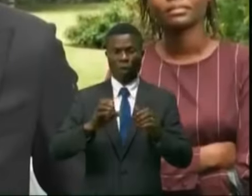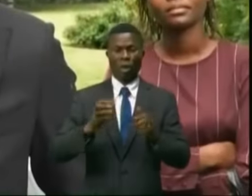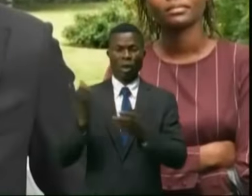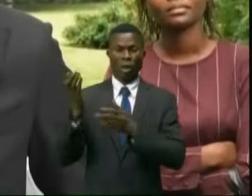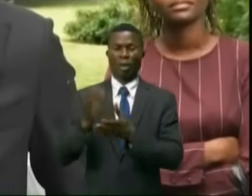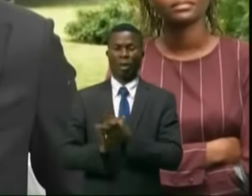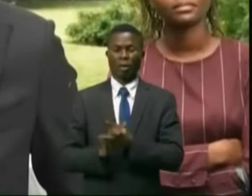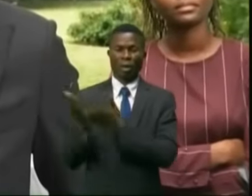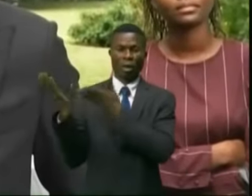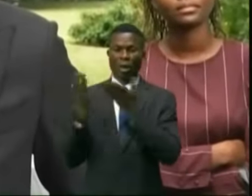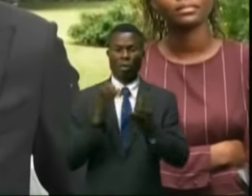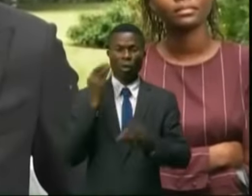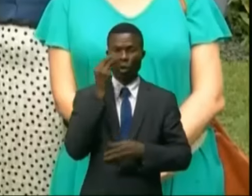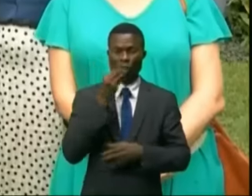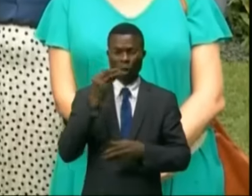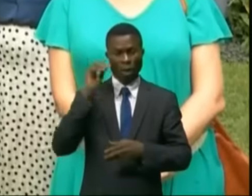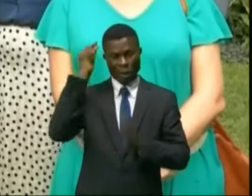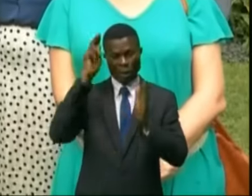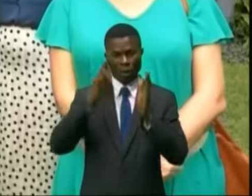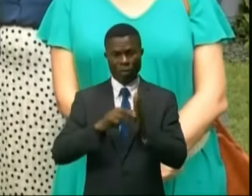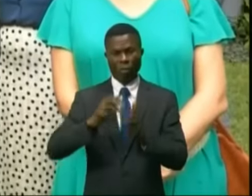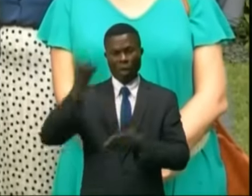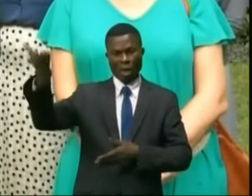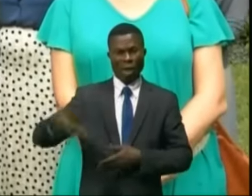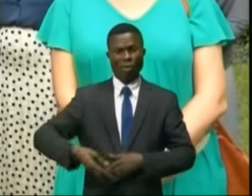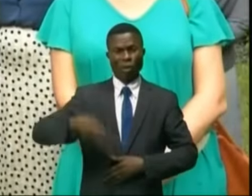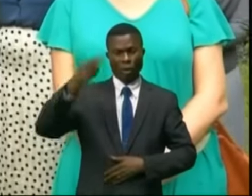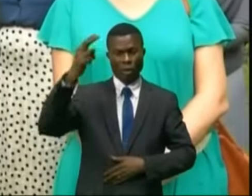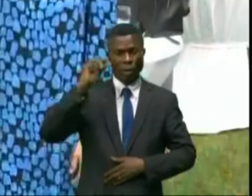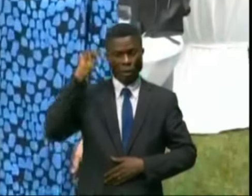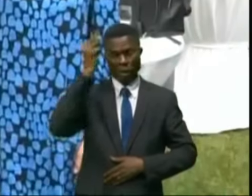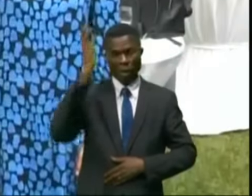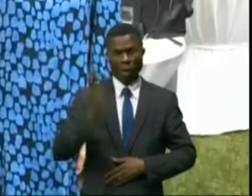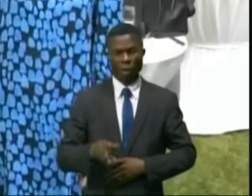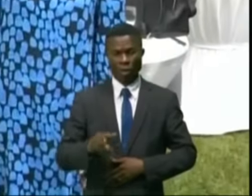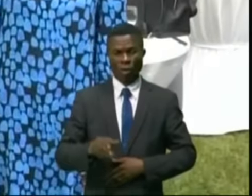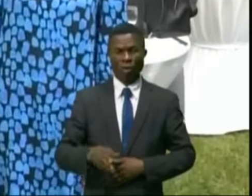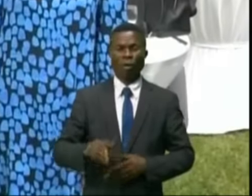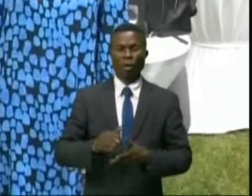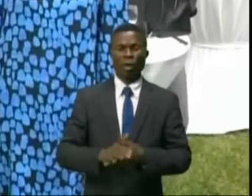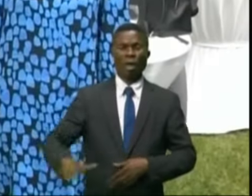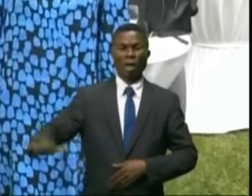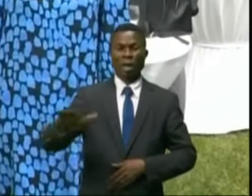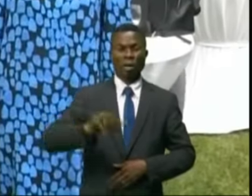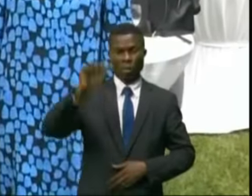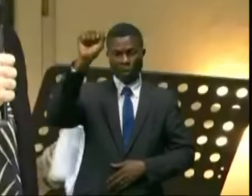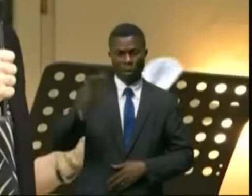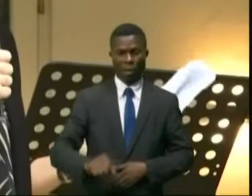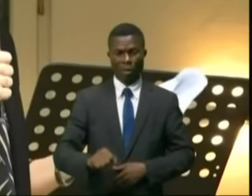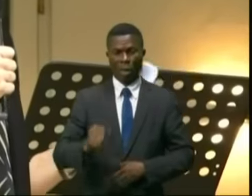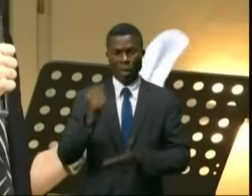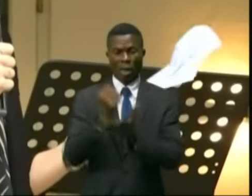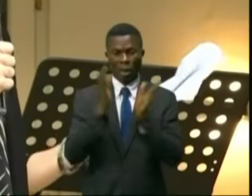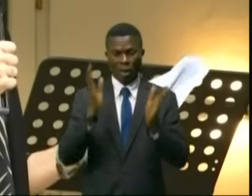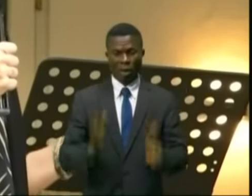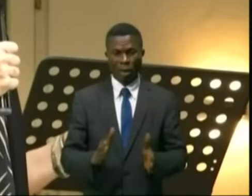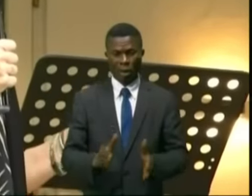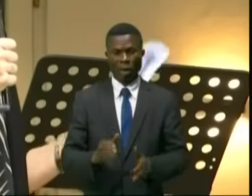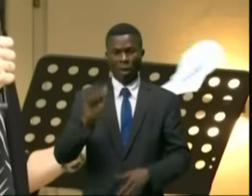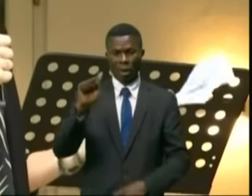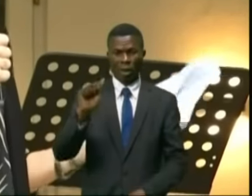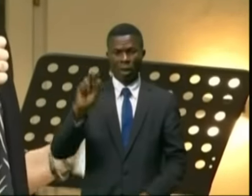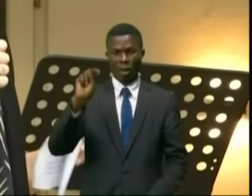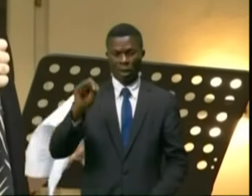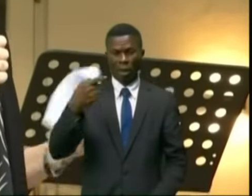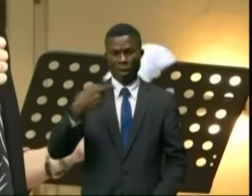Patrick Mouyaya, et d'autres invités de marque, le gouvernement néerlandais par son ambassadeur en RDC, Angèle Samura,